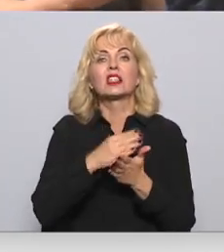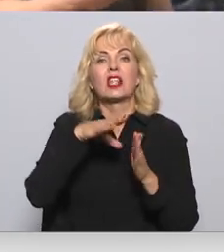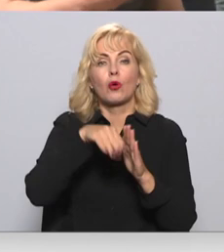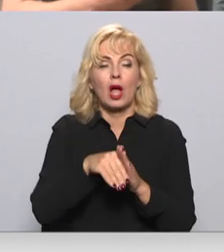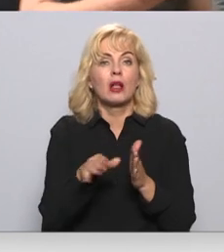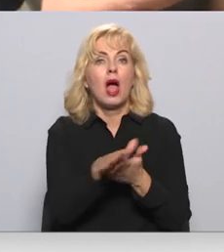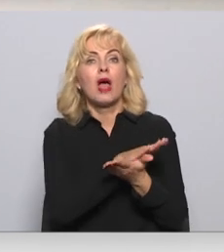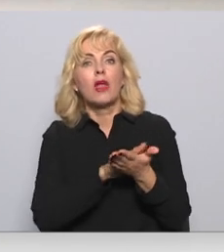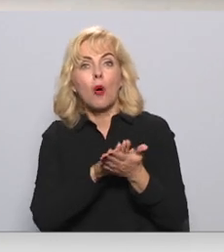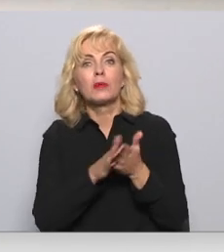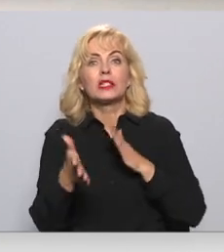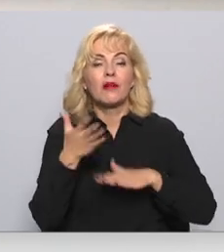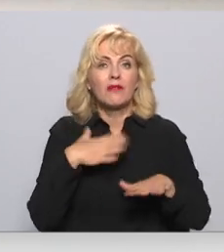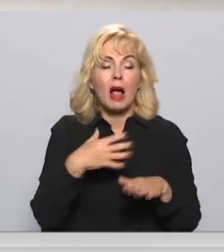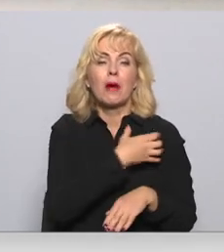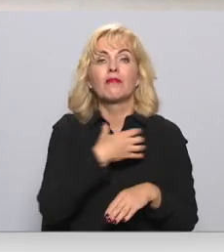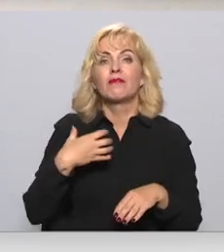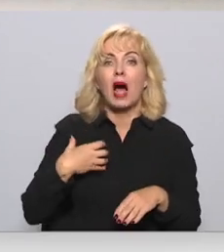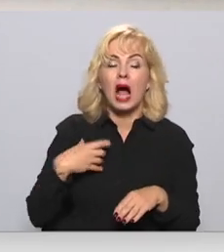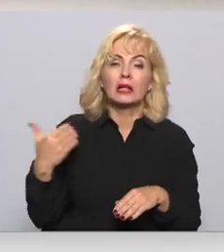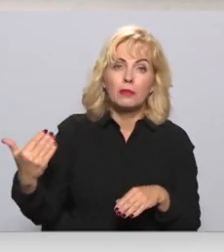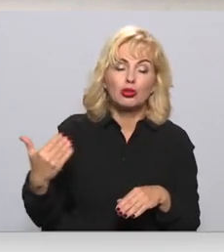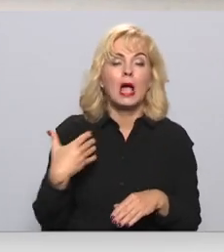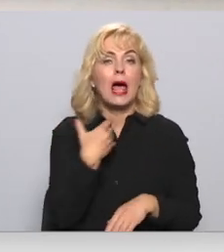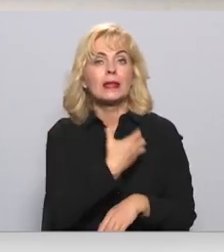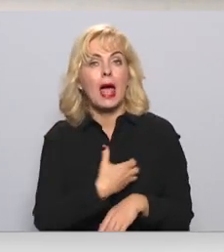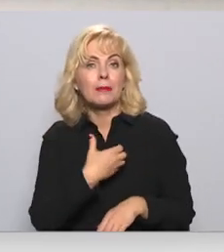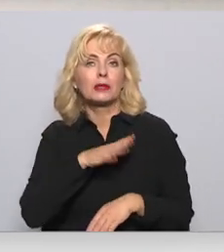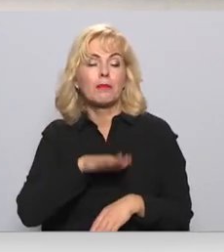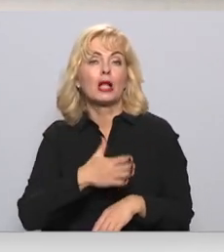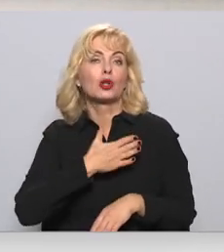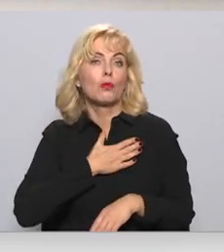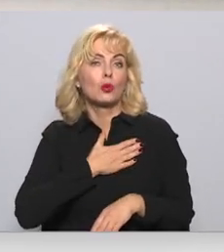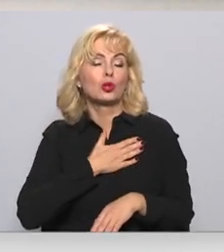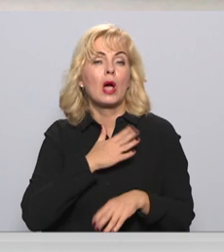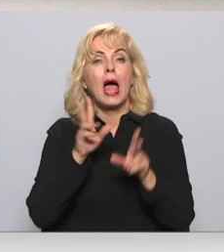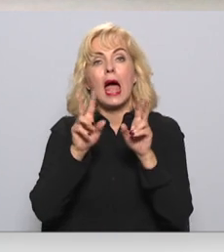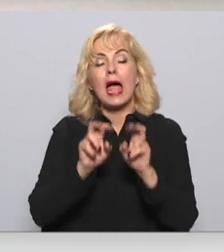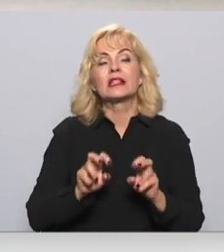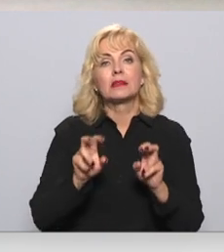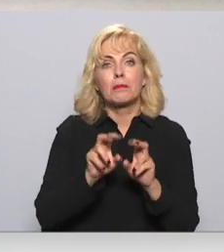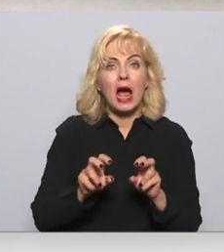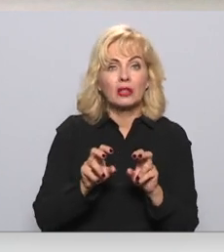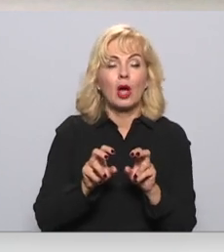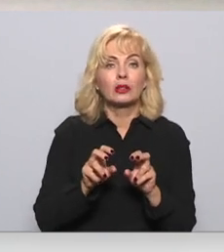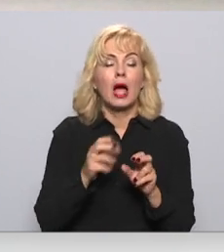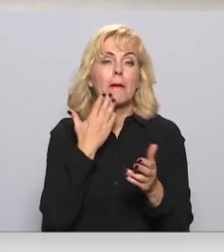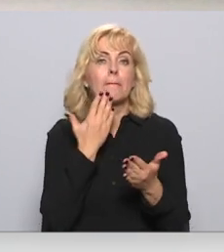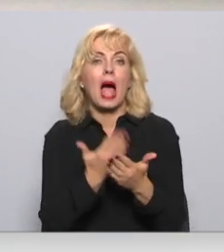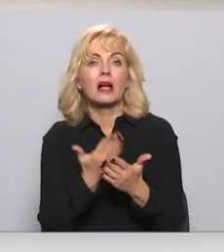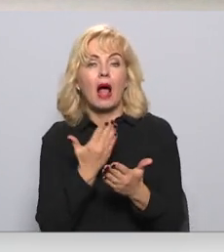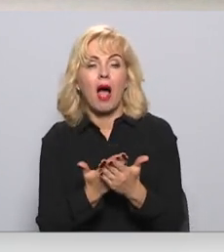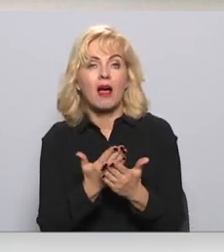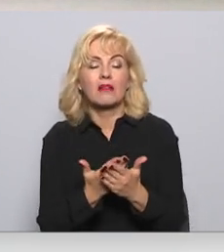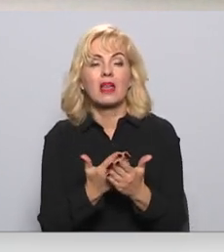vēlme no valdības puses vai nepieciešamība. Pēc mūsu ekspertīs tas izpaudās faktiski tā,